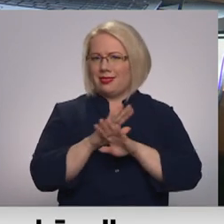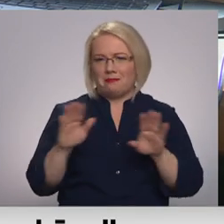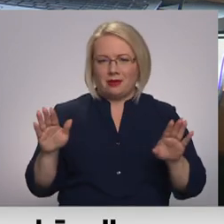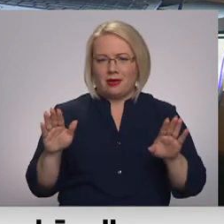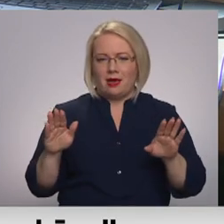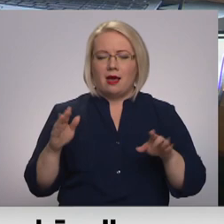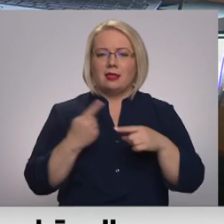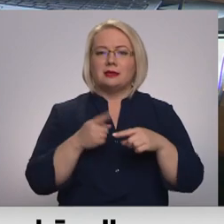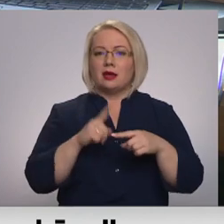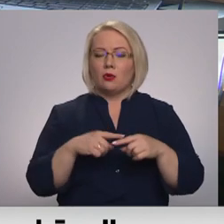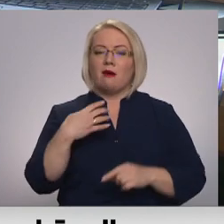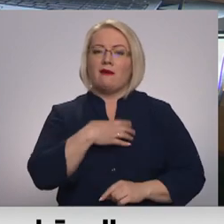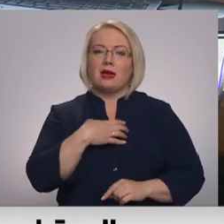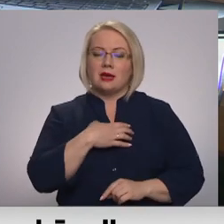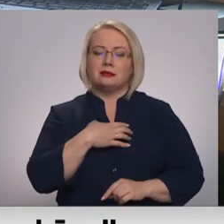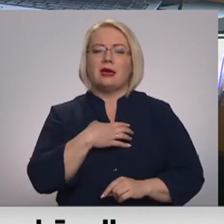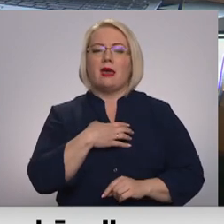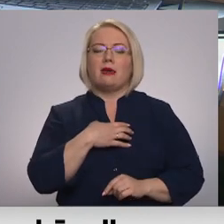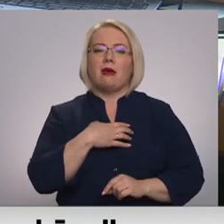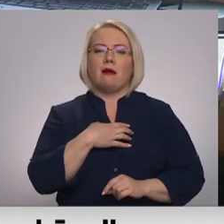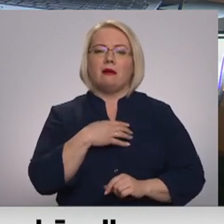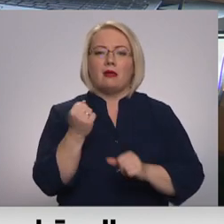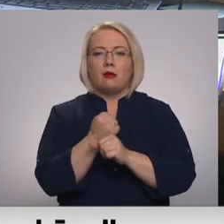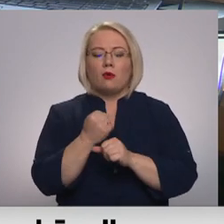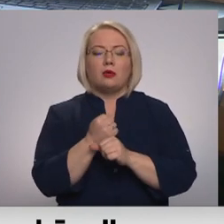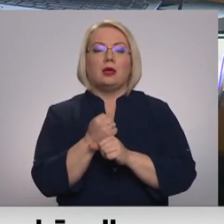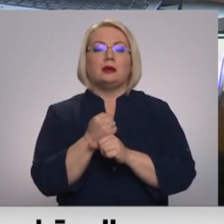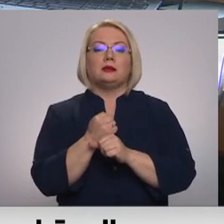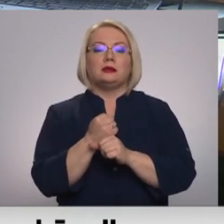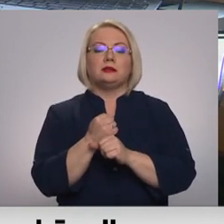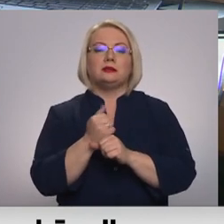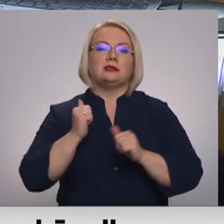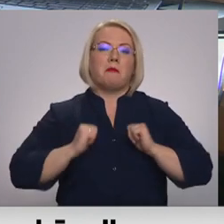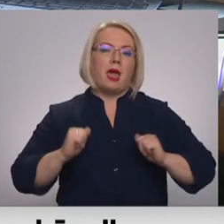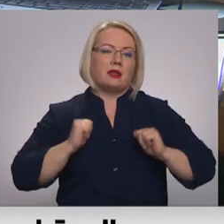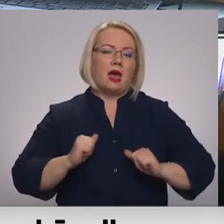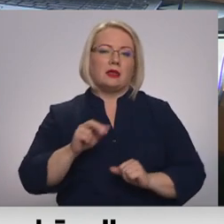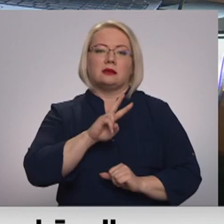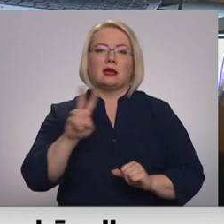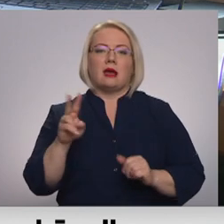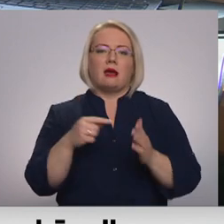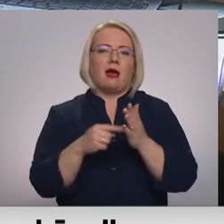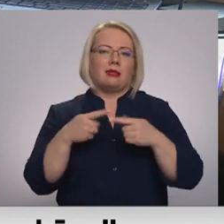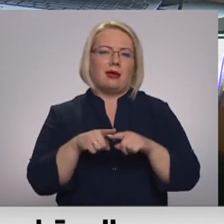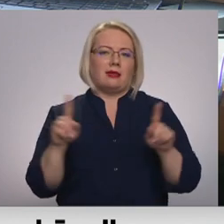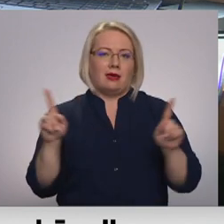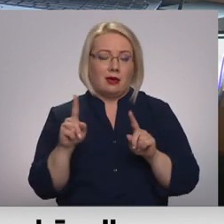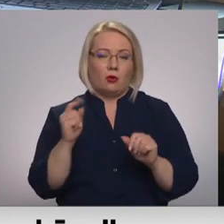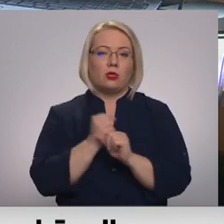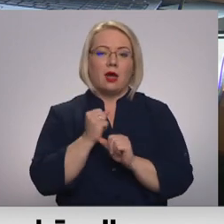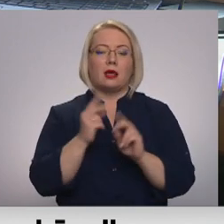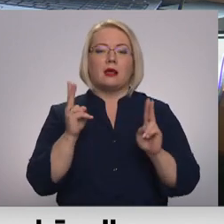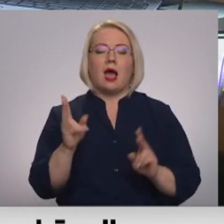Līdz ar to nācās apieties, samienāties ar to, kas ir, un darīt tā, kā bija